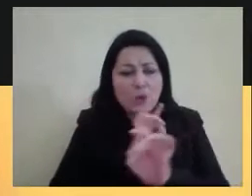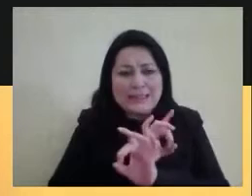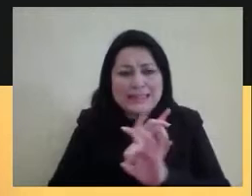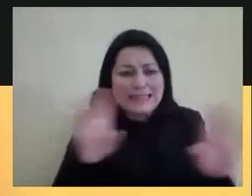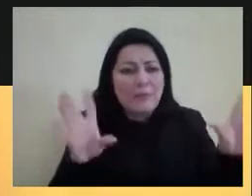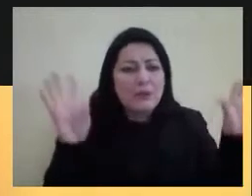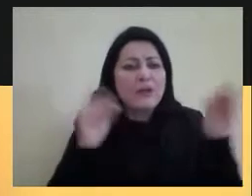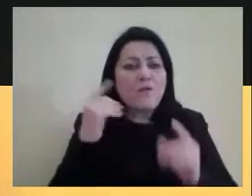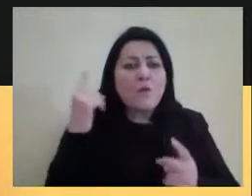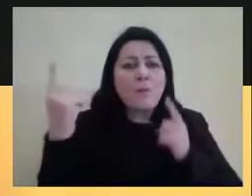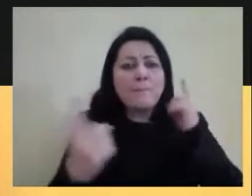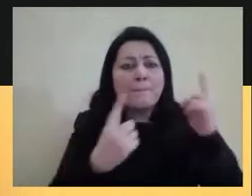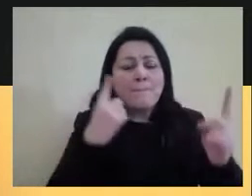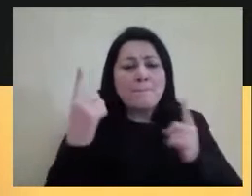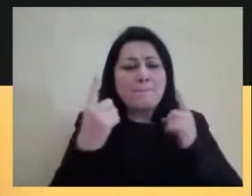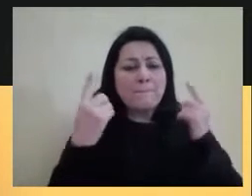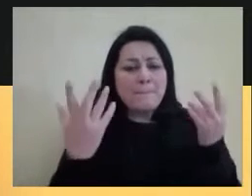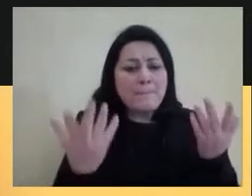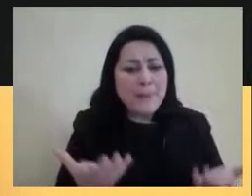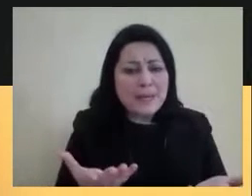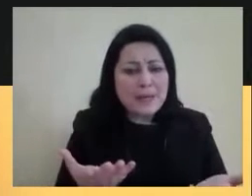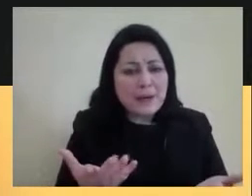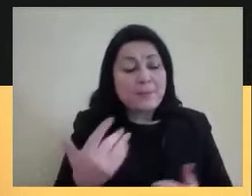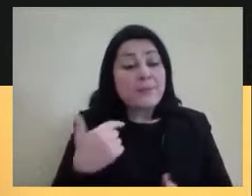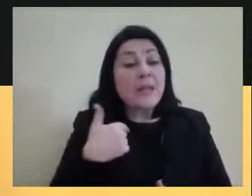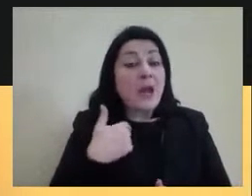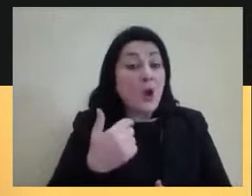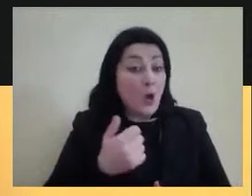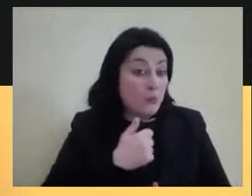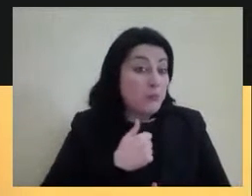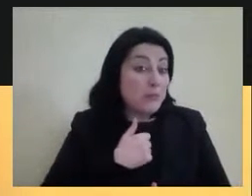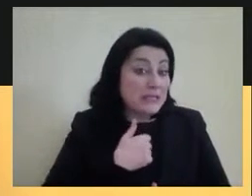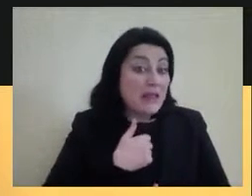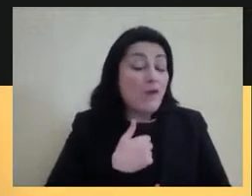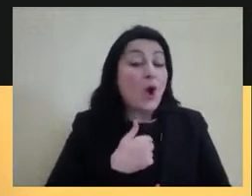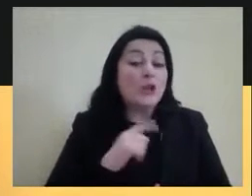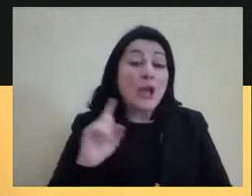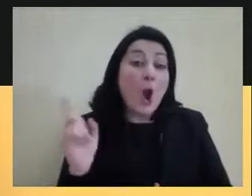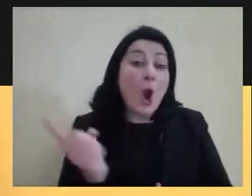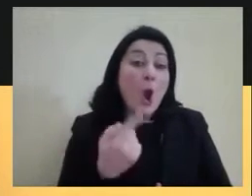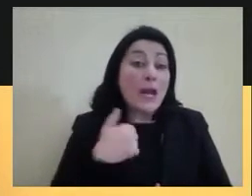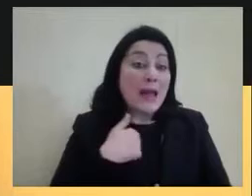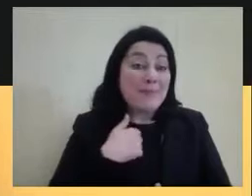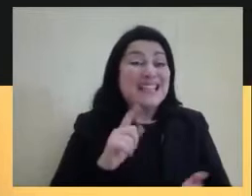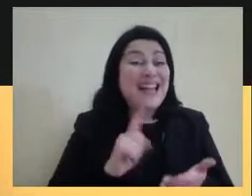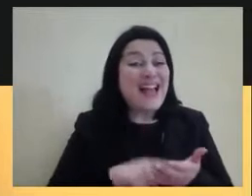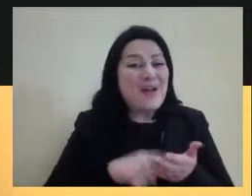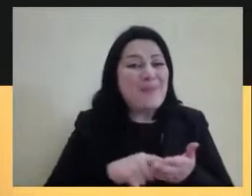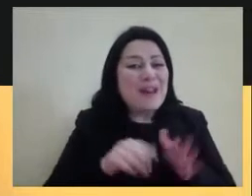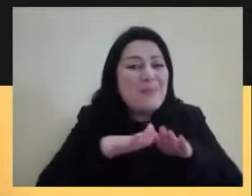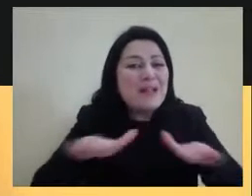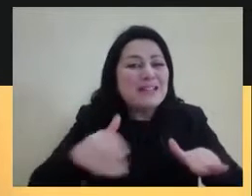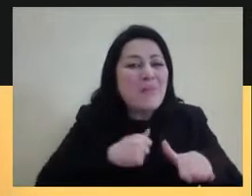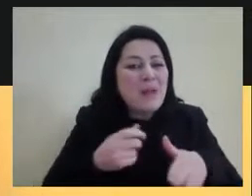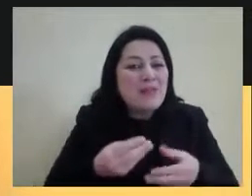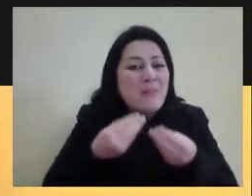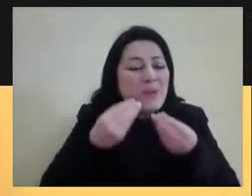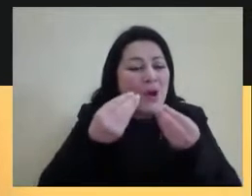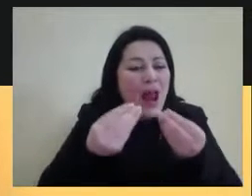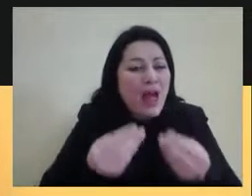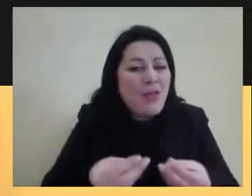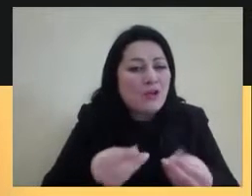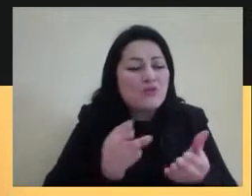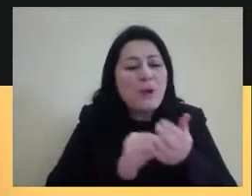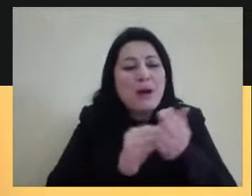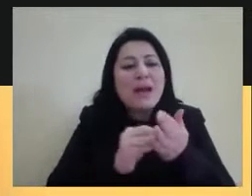αντιλαμβάνομαι πως είναι χρέος της δικής μας γενιάς να εφοδιάσουμε τις επόμενες με δεξιότητες όπως το να καλλιεργούν τη